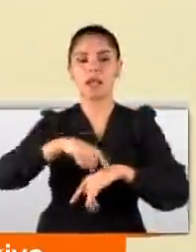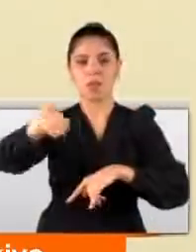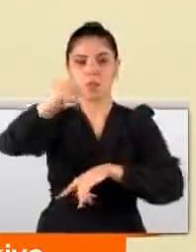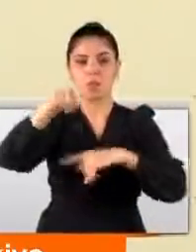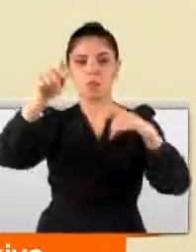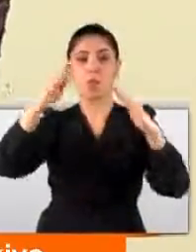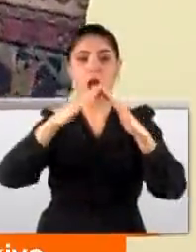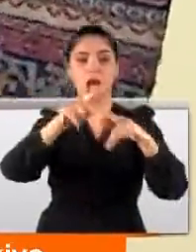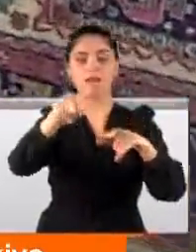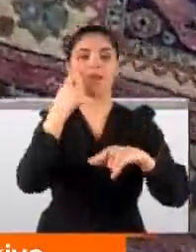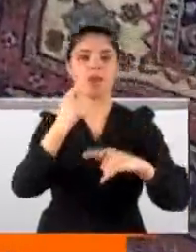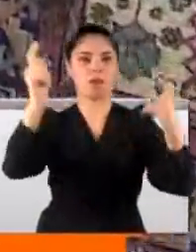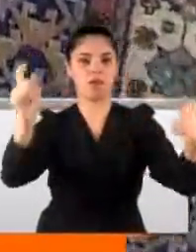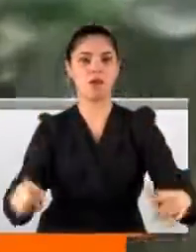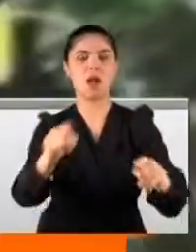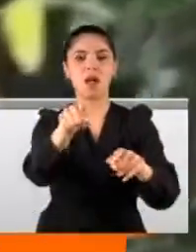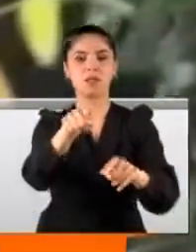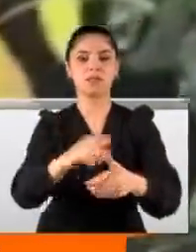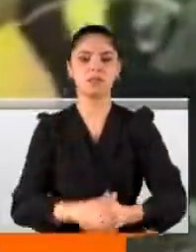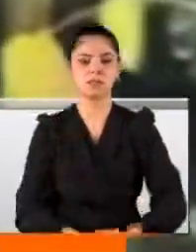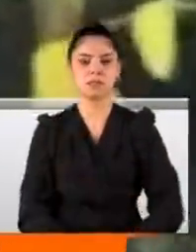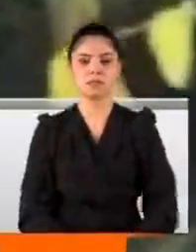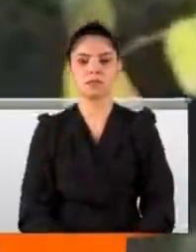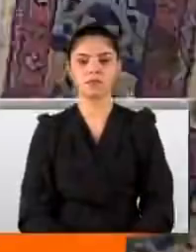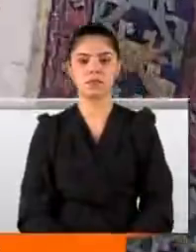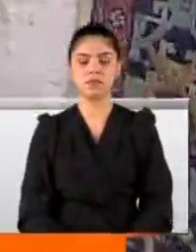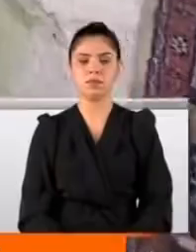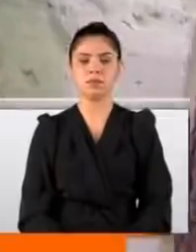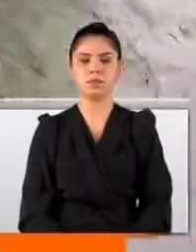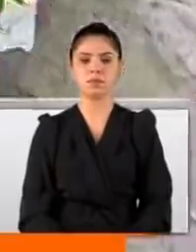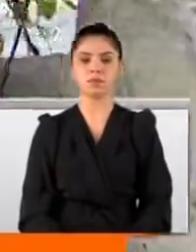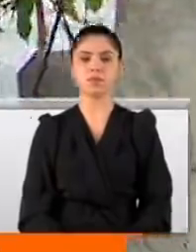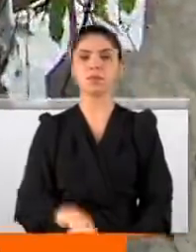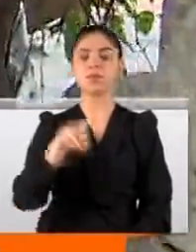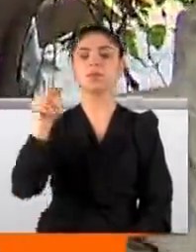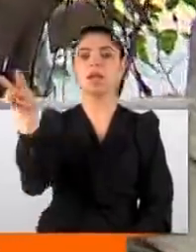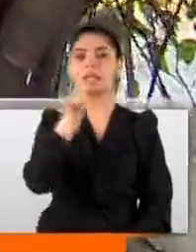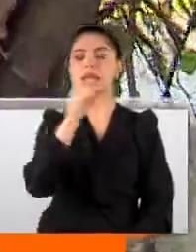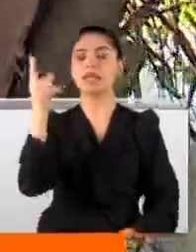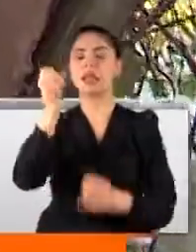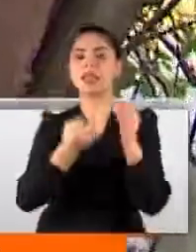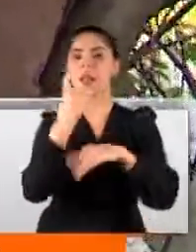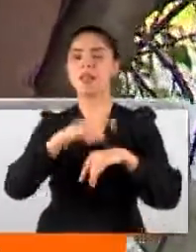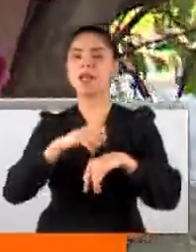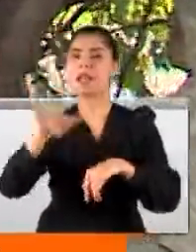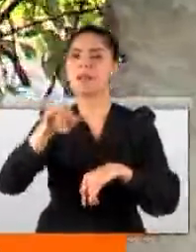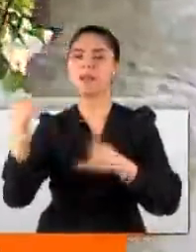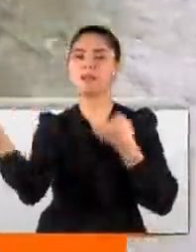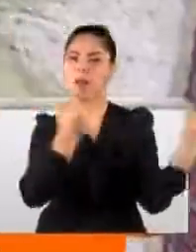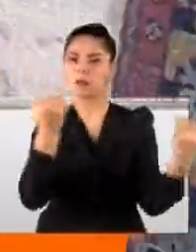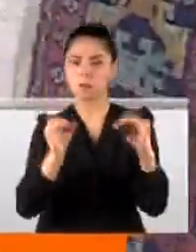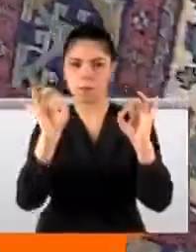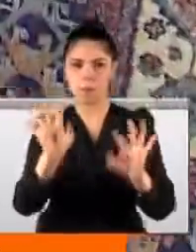yaşandığı ev işte burası. Çift arasında sabaha karşı önce bir tartışma yaşandı.